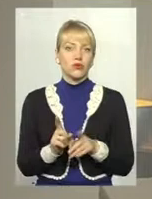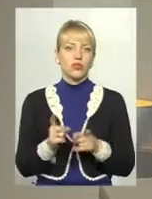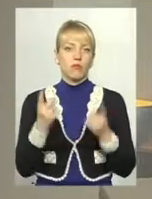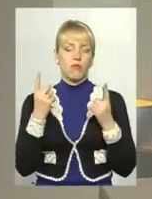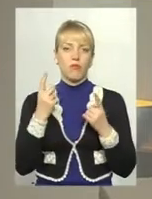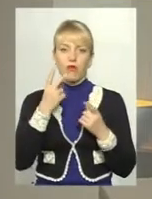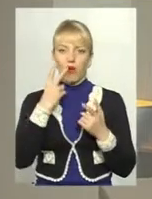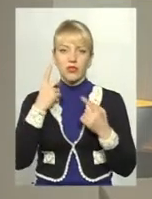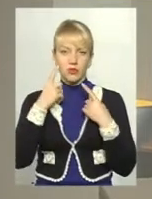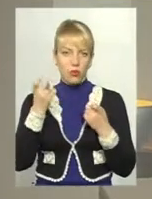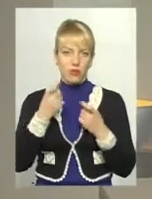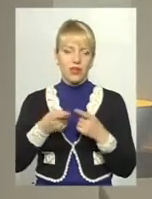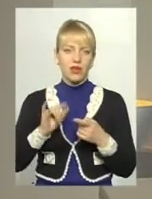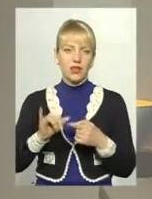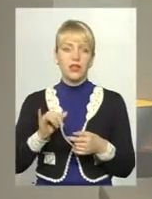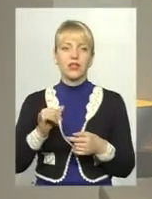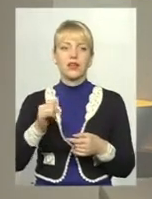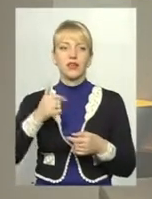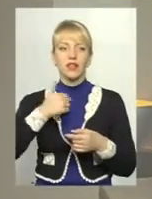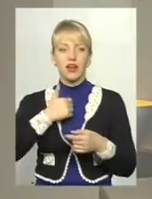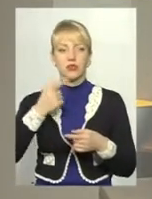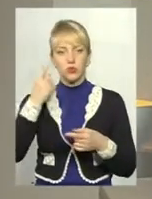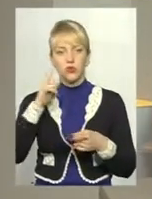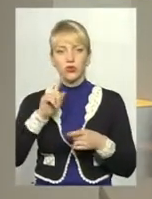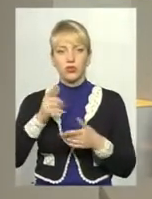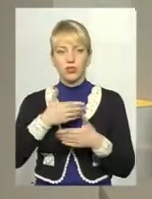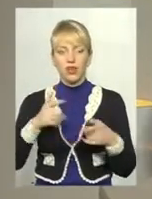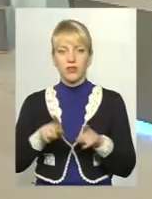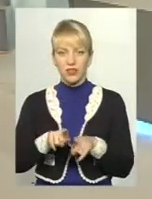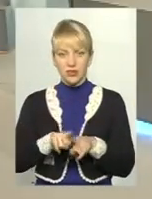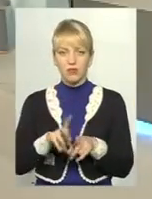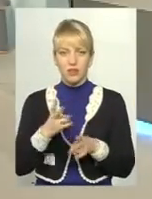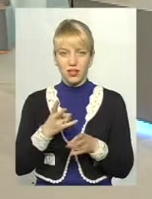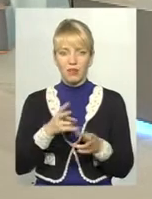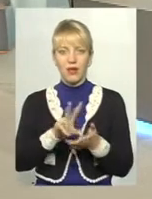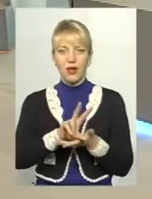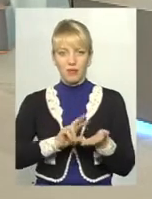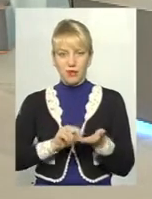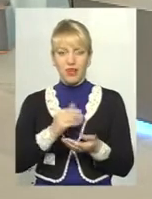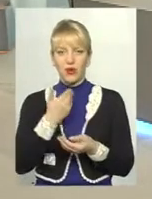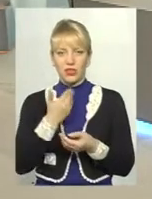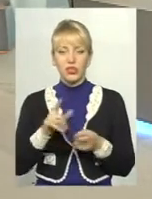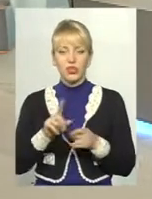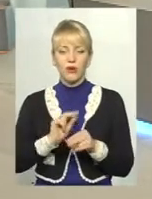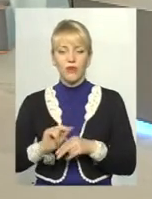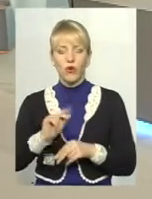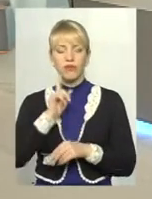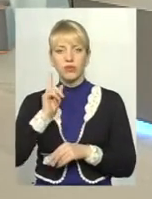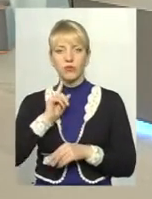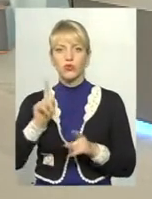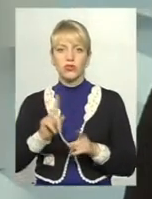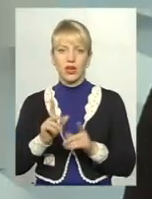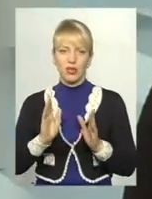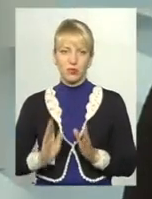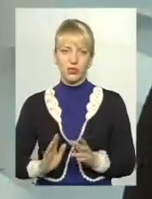показовий приклад був для мене, і я думаю, що нам також треба до них підтягуватись в плані того, щоб виховувати молодь, яка